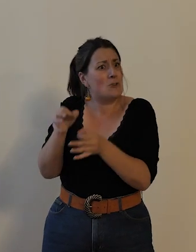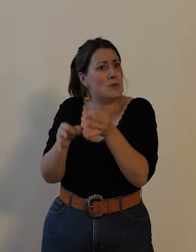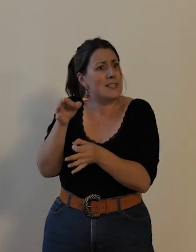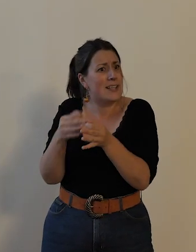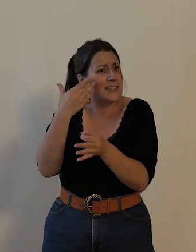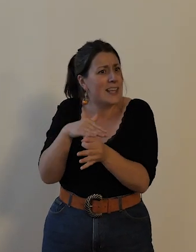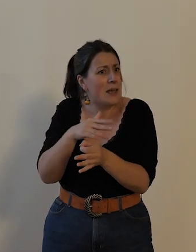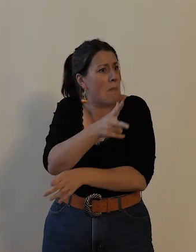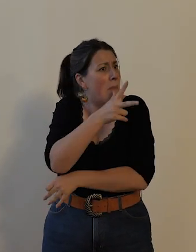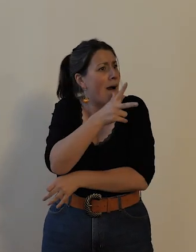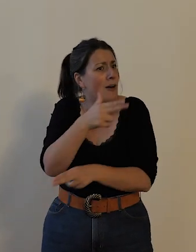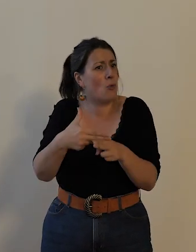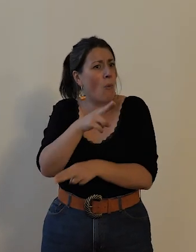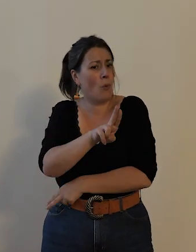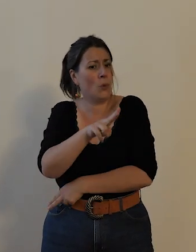café de l'univers